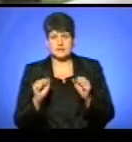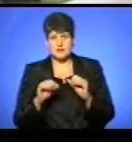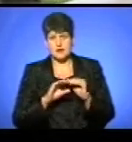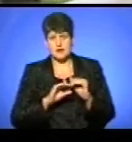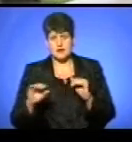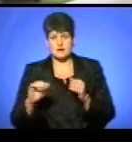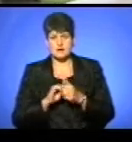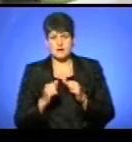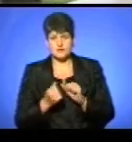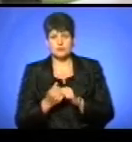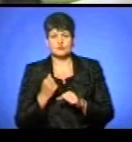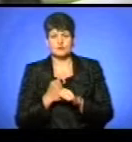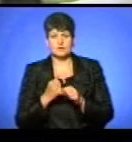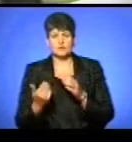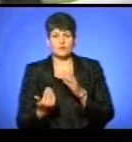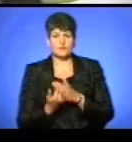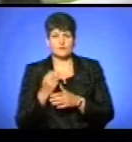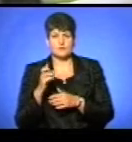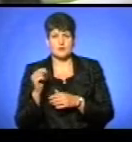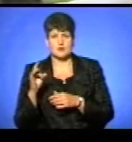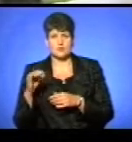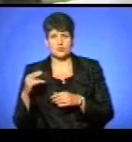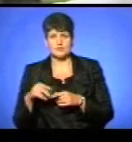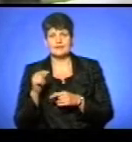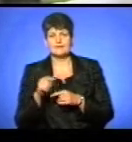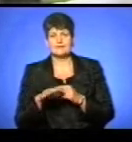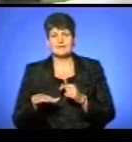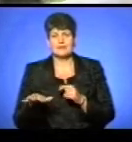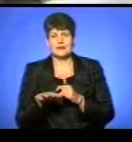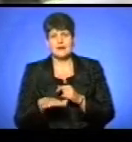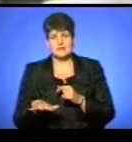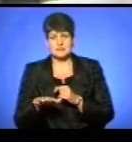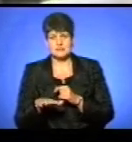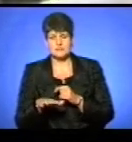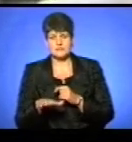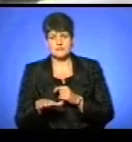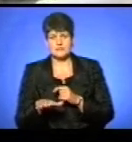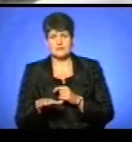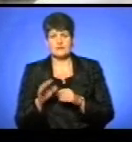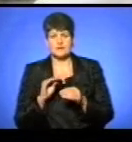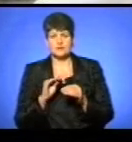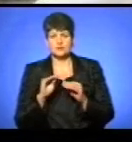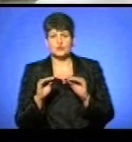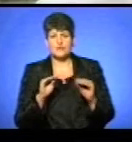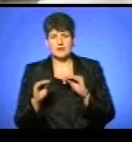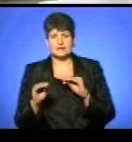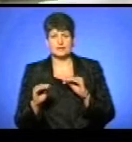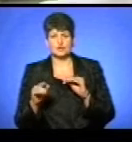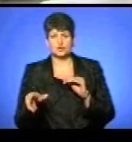влаштувати новий бордюрний камінь з двох сторон на тій ділянці до вноставної церкви, влаштувати дорожній одяг